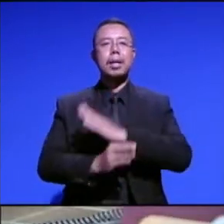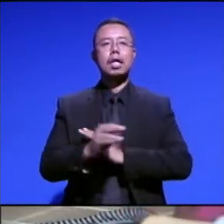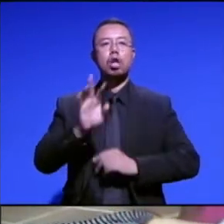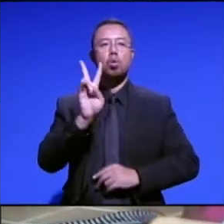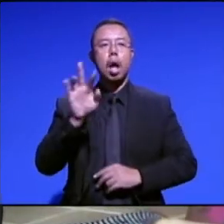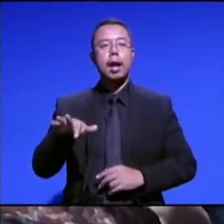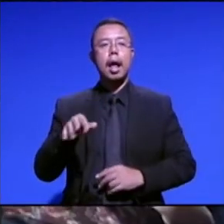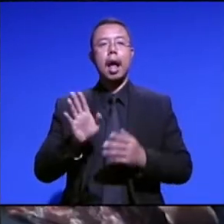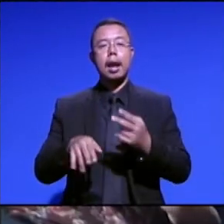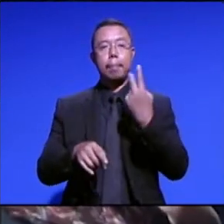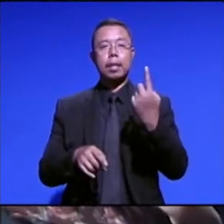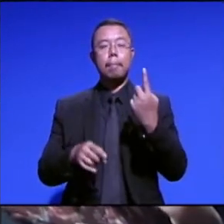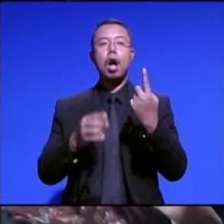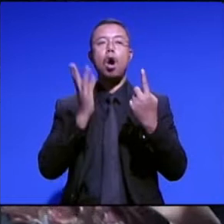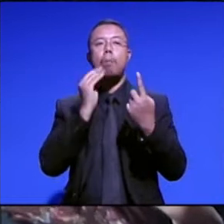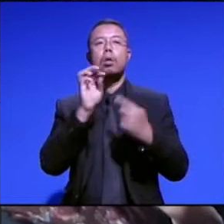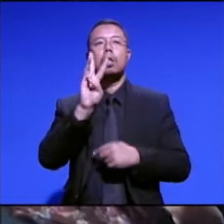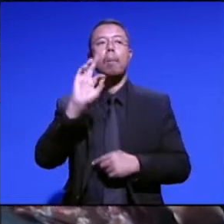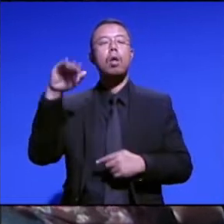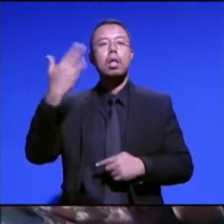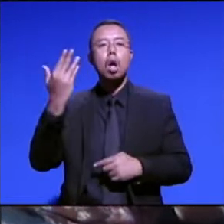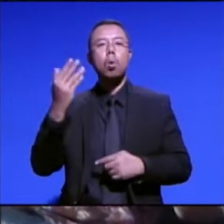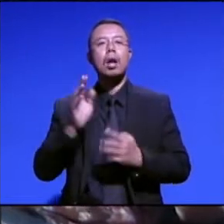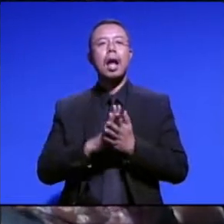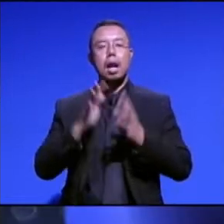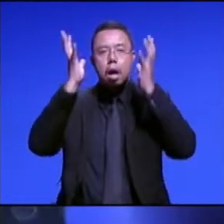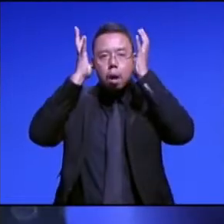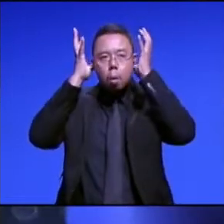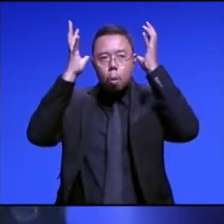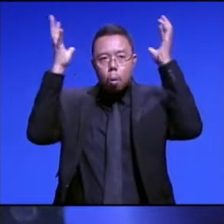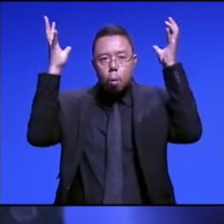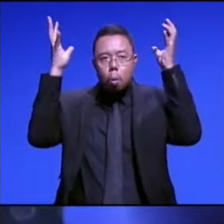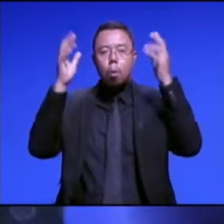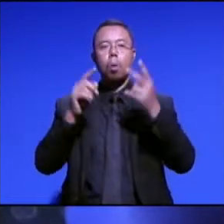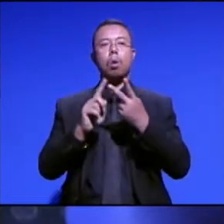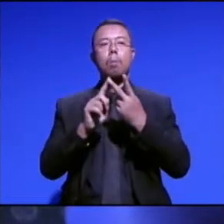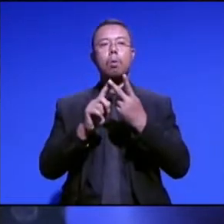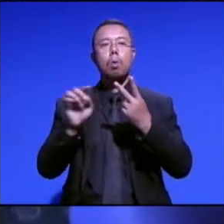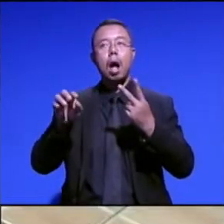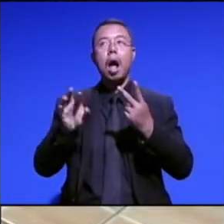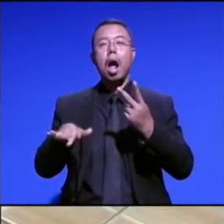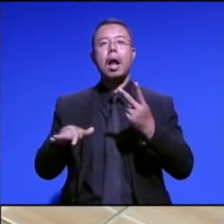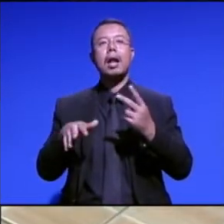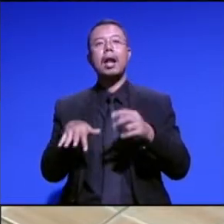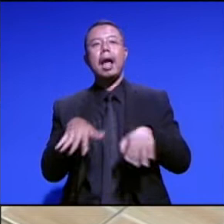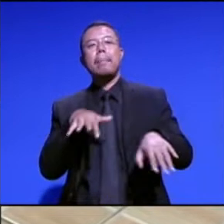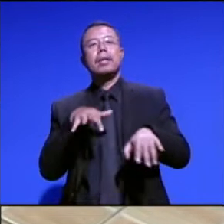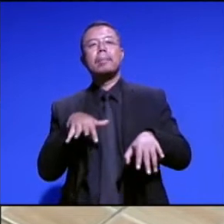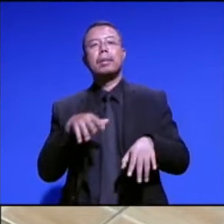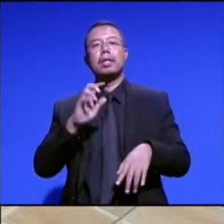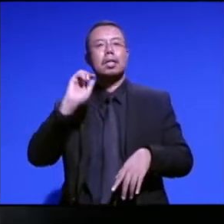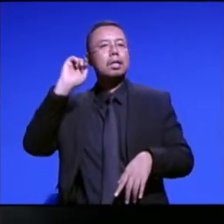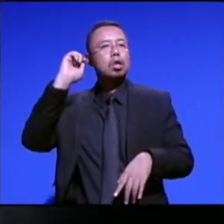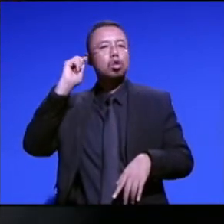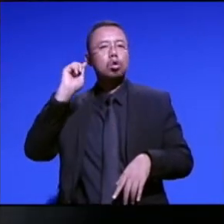Anak pertama Aisyah yang berusia 30 tahun menderita hidrosipalus, sementara anak bungsunya memiliki epilepsi dan tunawicara.